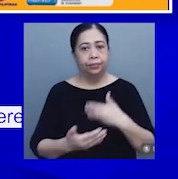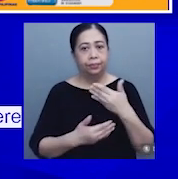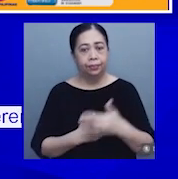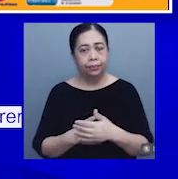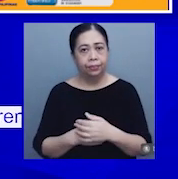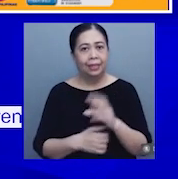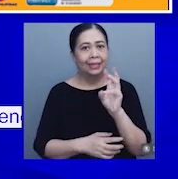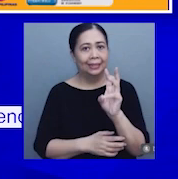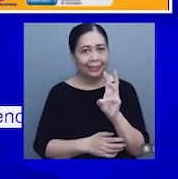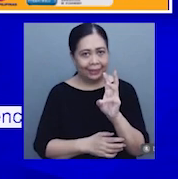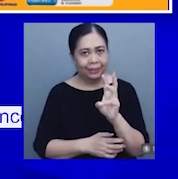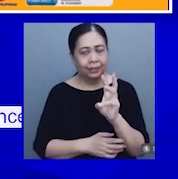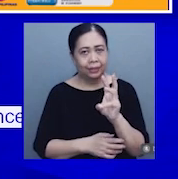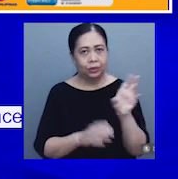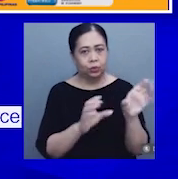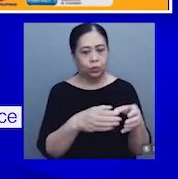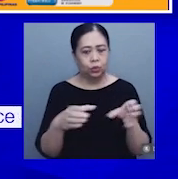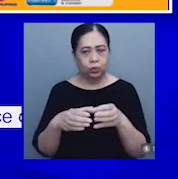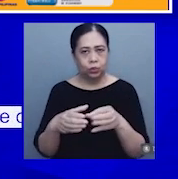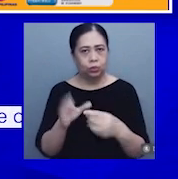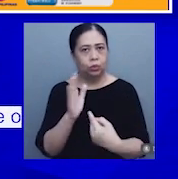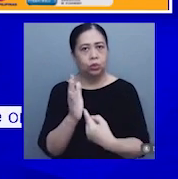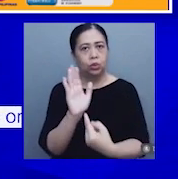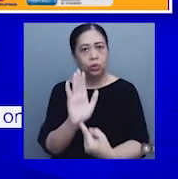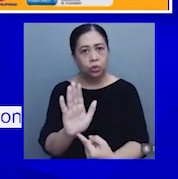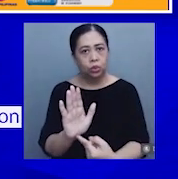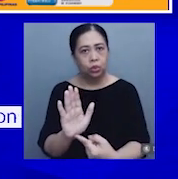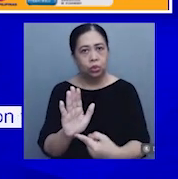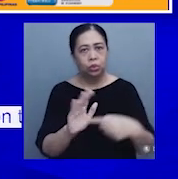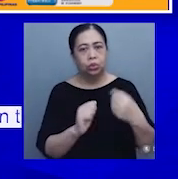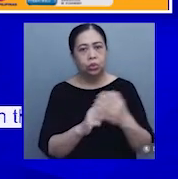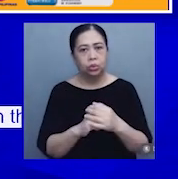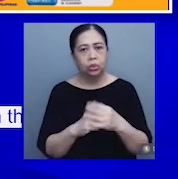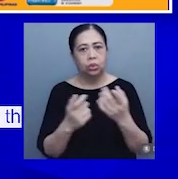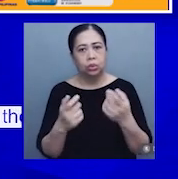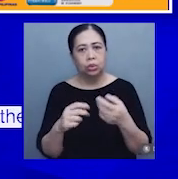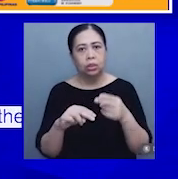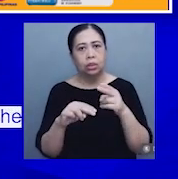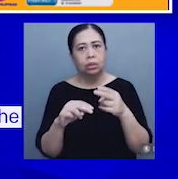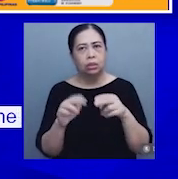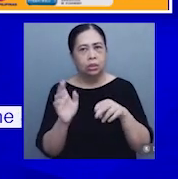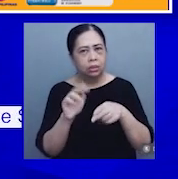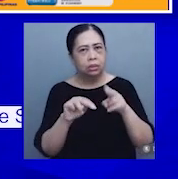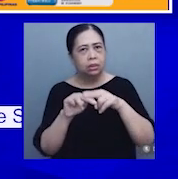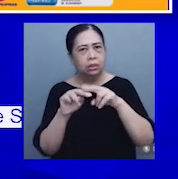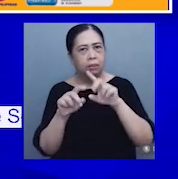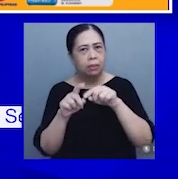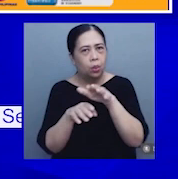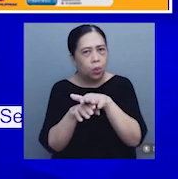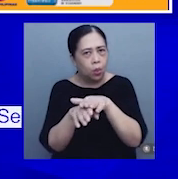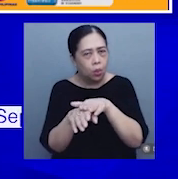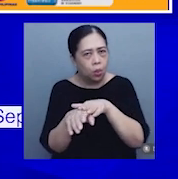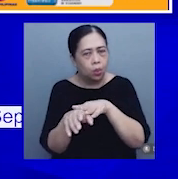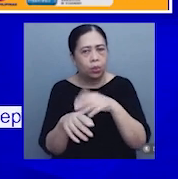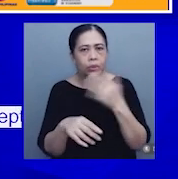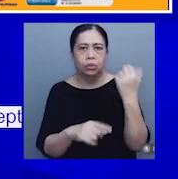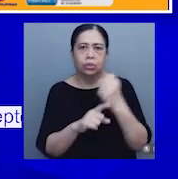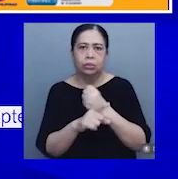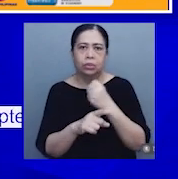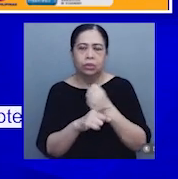6 naman na commodity groups ang nagpakita ng pagtaas ng presyo ngunit sa mas mabagal na antas nitong September